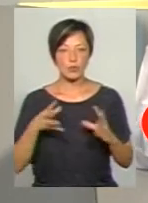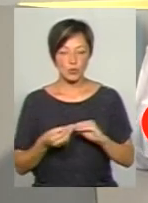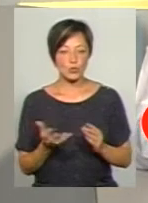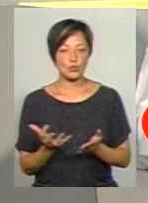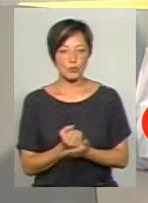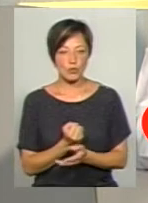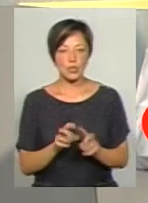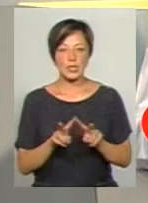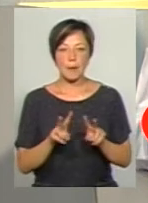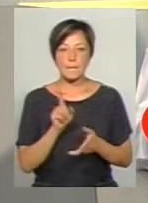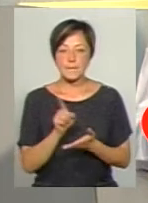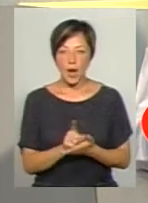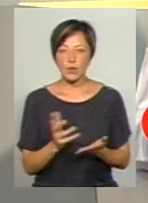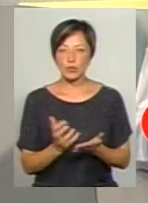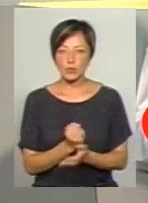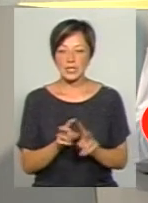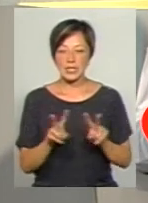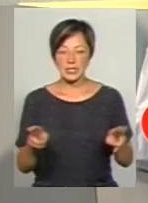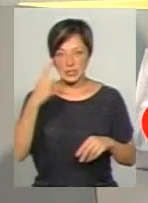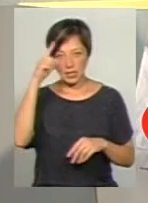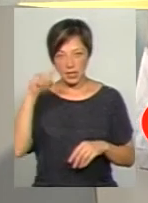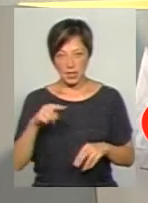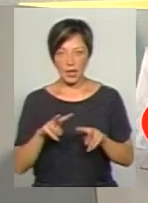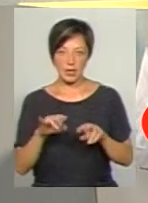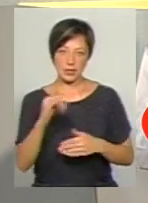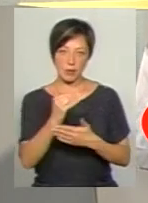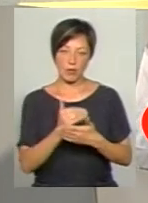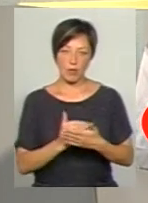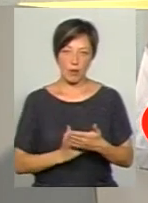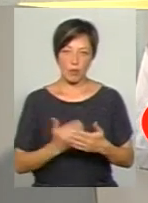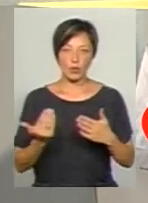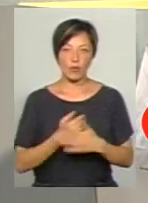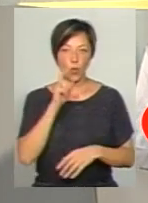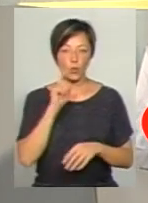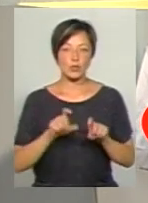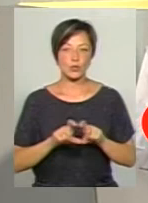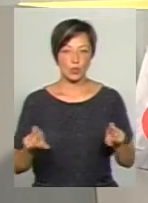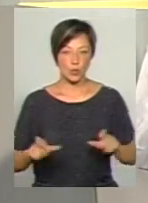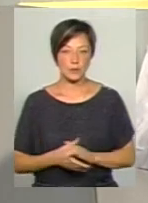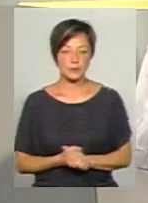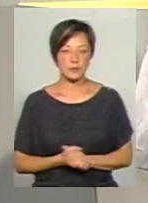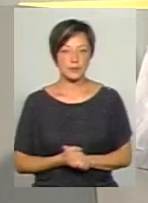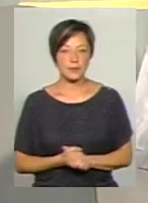мають здобути ті знання, які здобудуть вони і за програмами нової української школи.